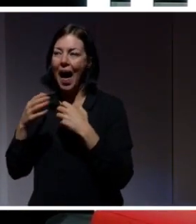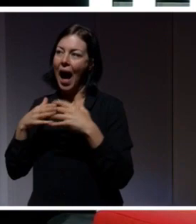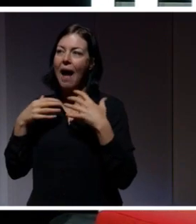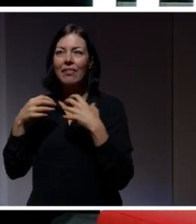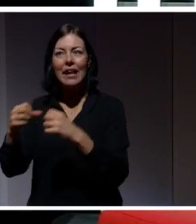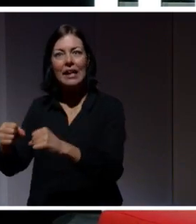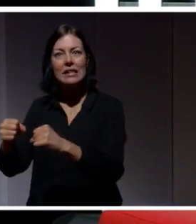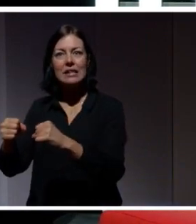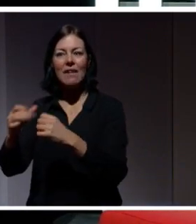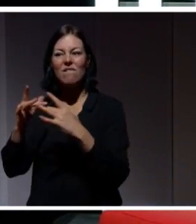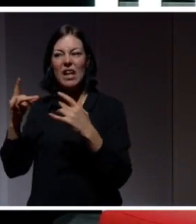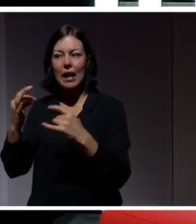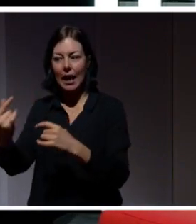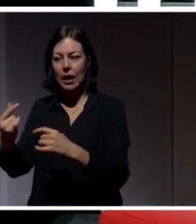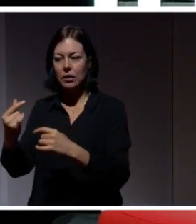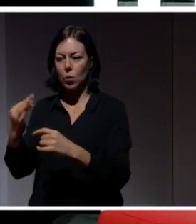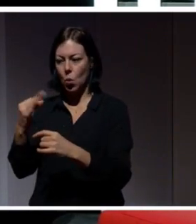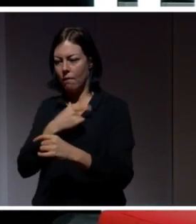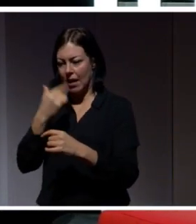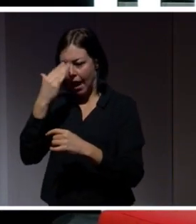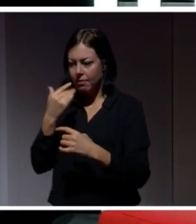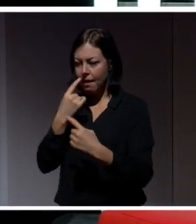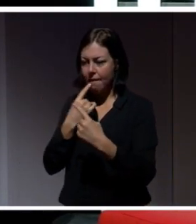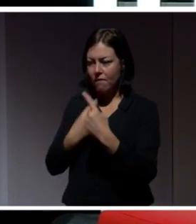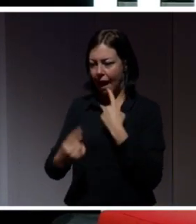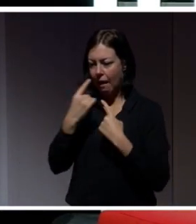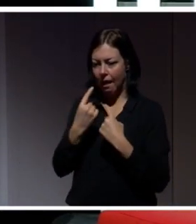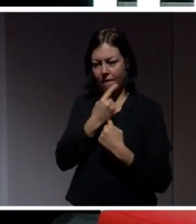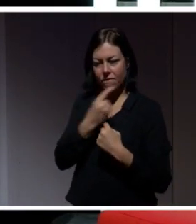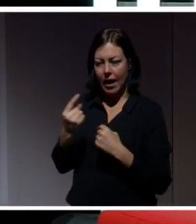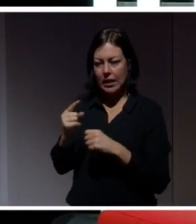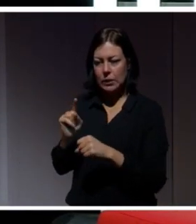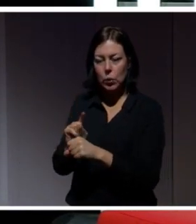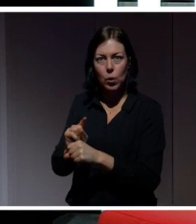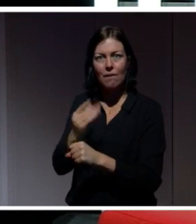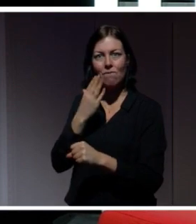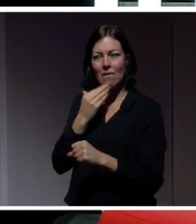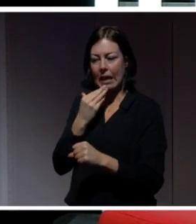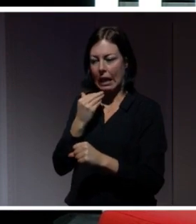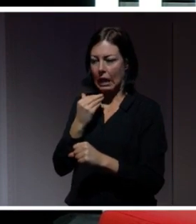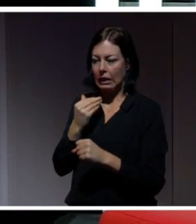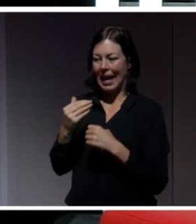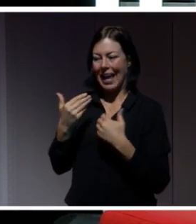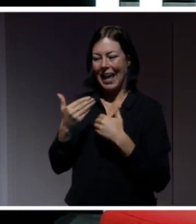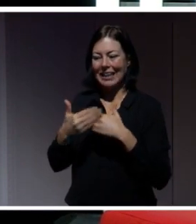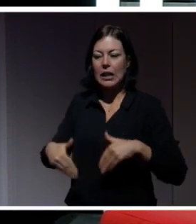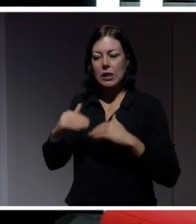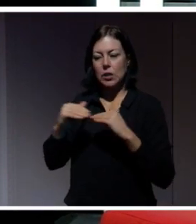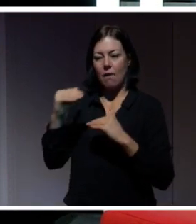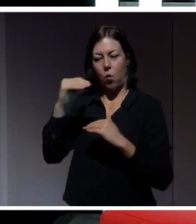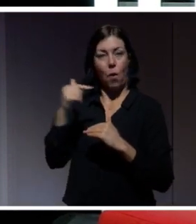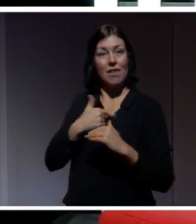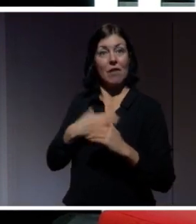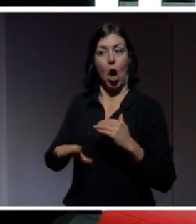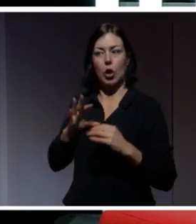kunna förhandla om i varje situation och stund vilken integritetsnivå vi är intresserade av. Så det